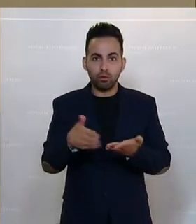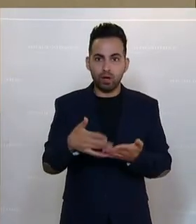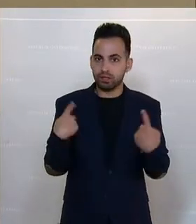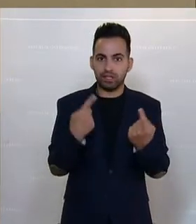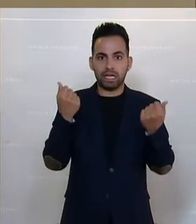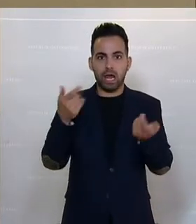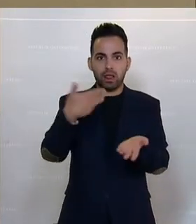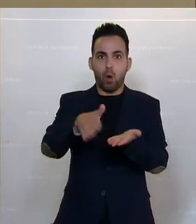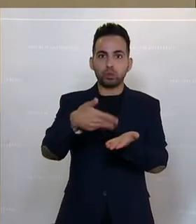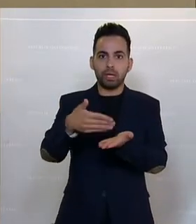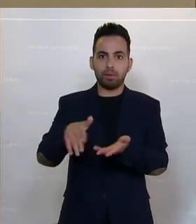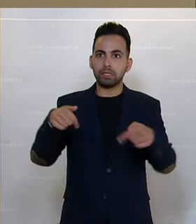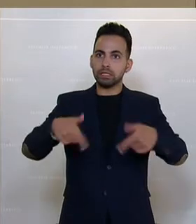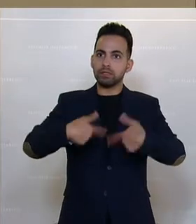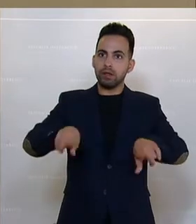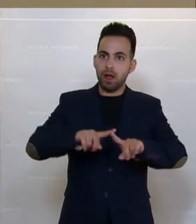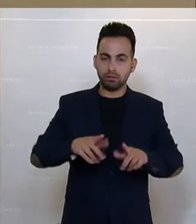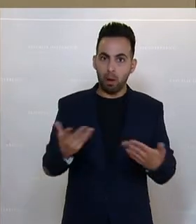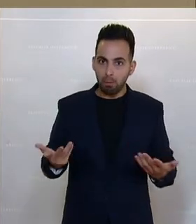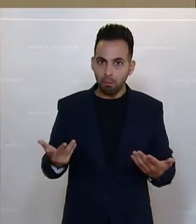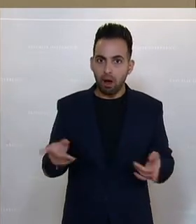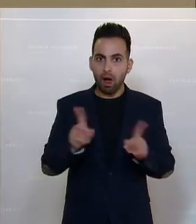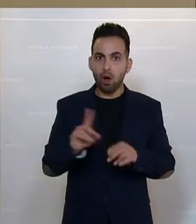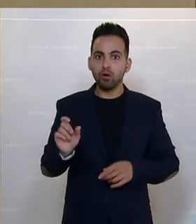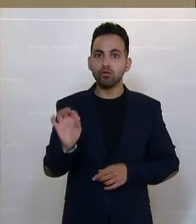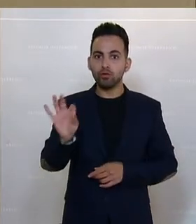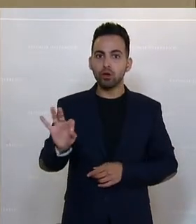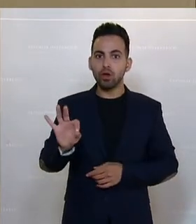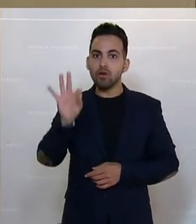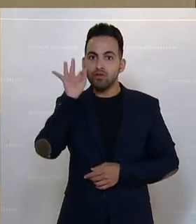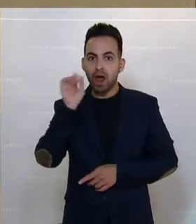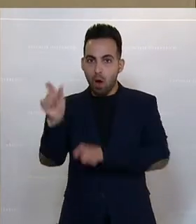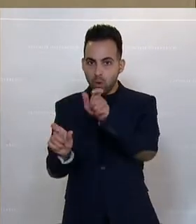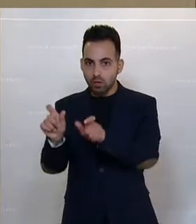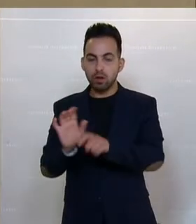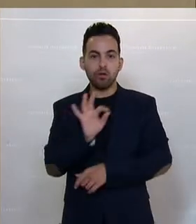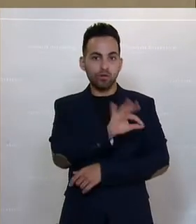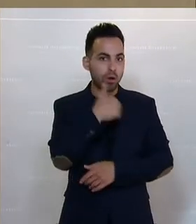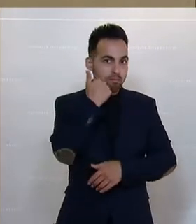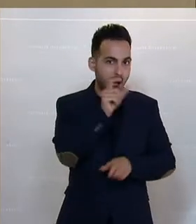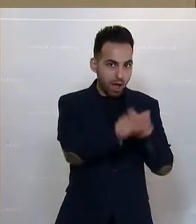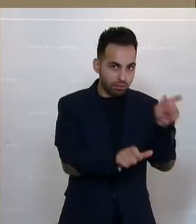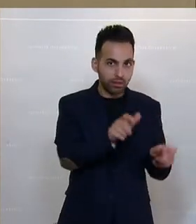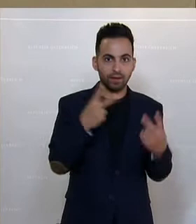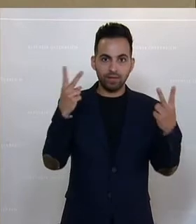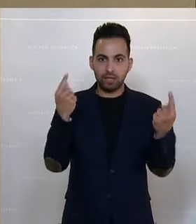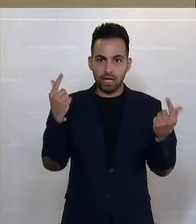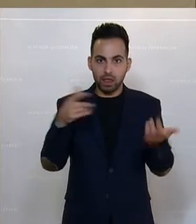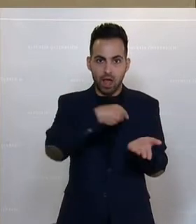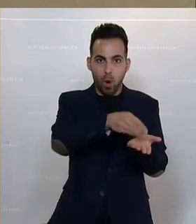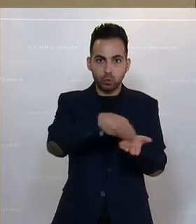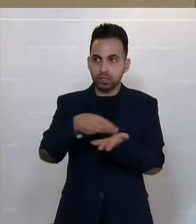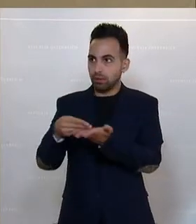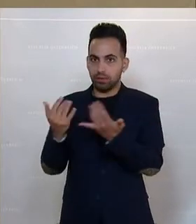ausgeben in diesem Land. Es ist besonders für die Frauen und die Männer ganz wichtig, wie Geld ausgegeben wird. Und wenn in diesem